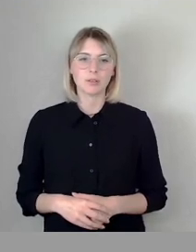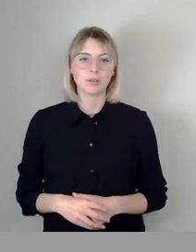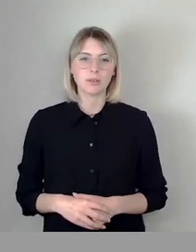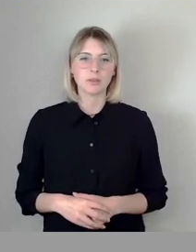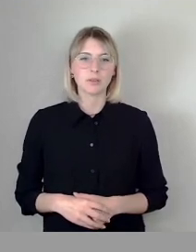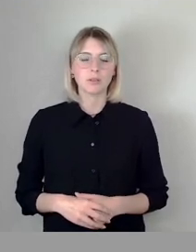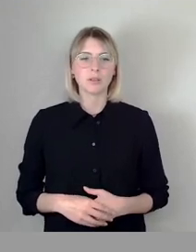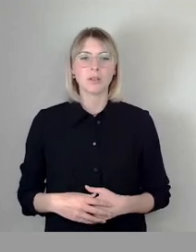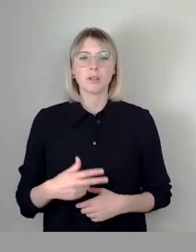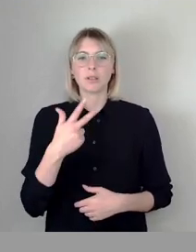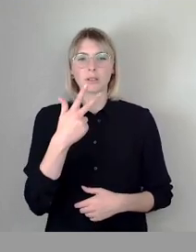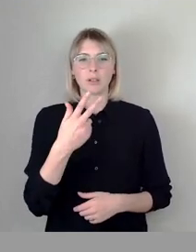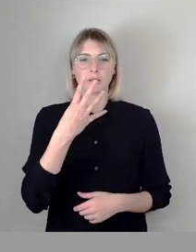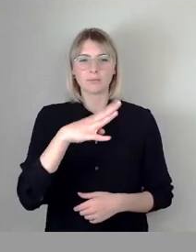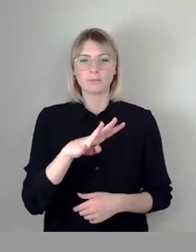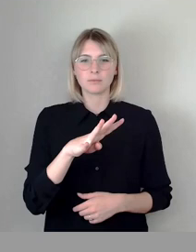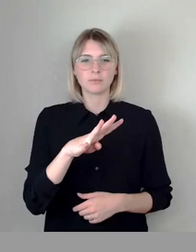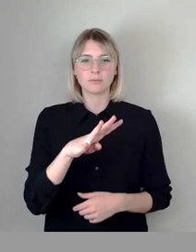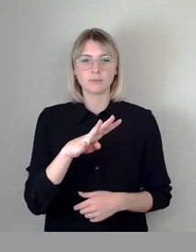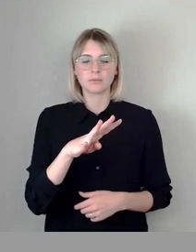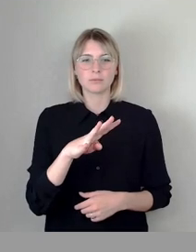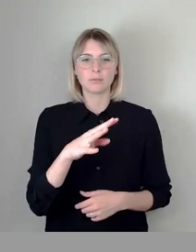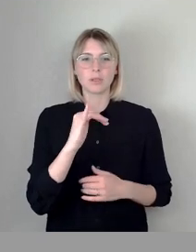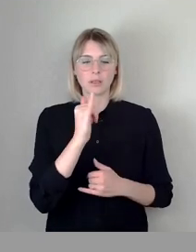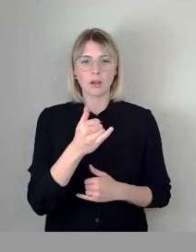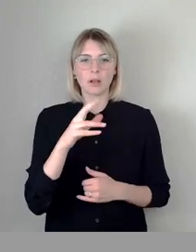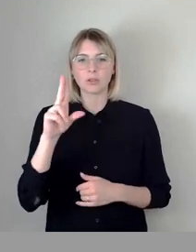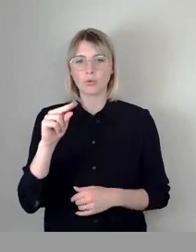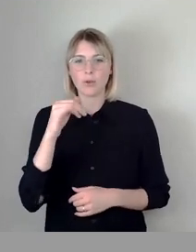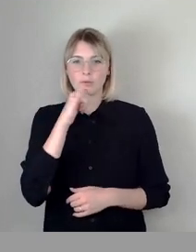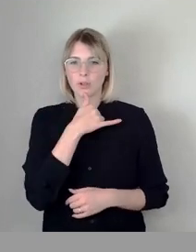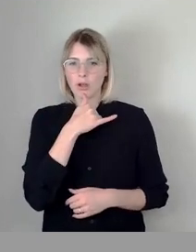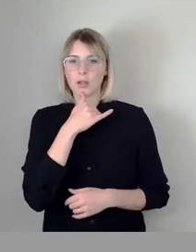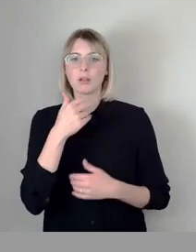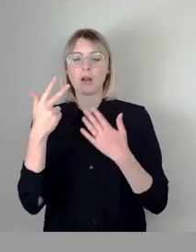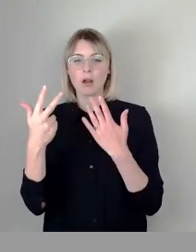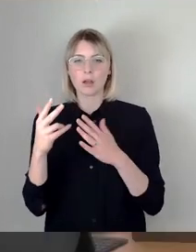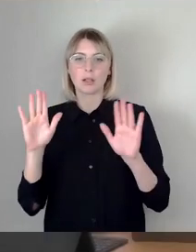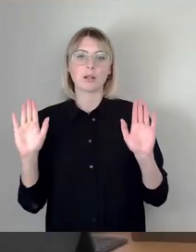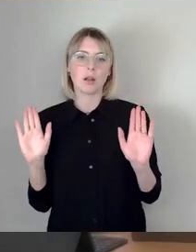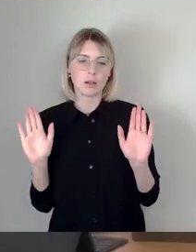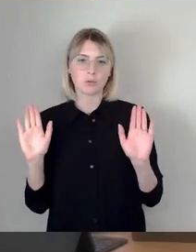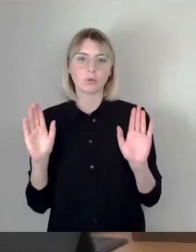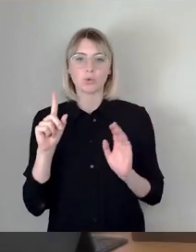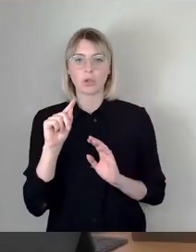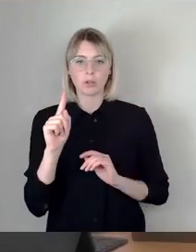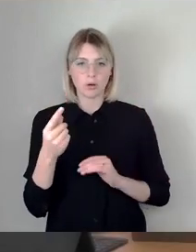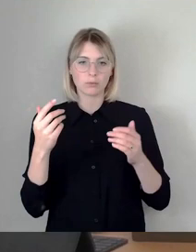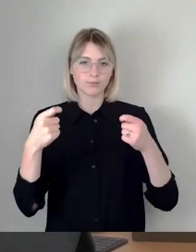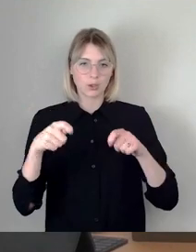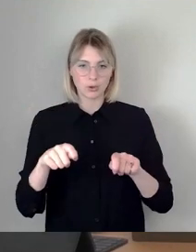43 Ja-Stimmen, 12 Nein-Stimmen, 8 Enthaltungen, ebenso beschlossen.